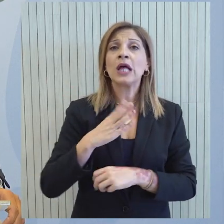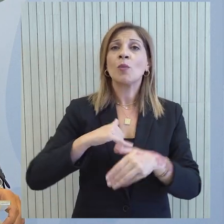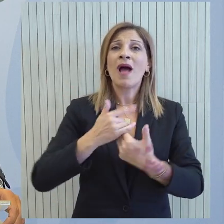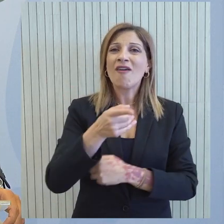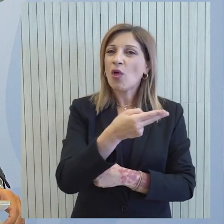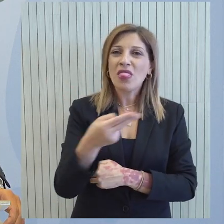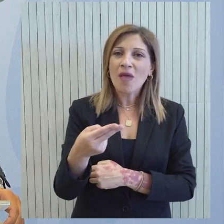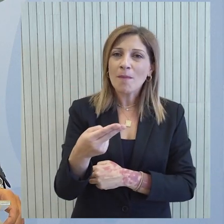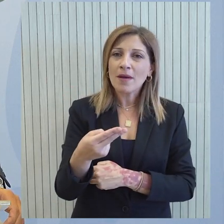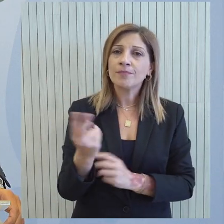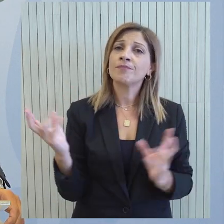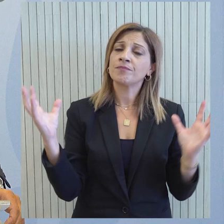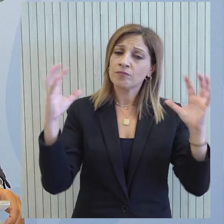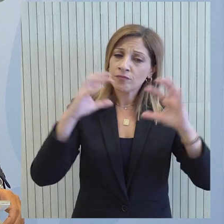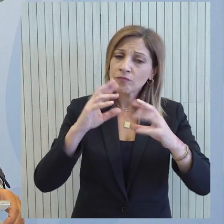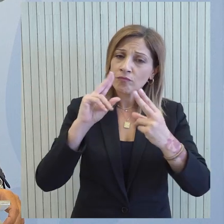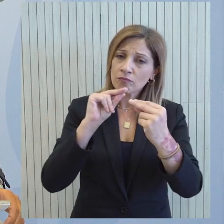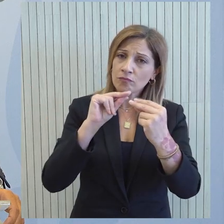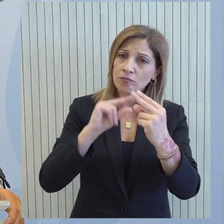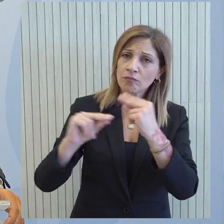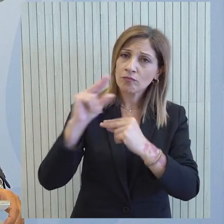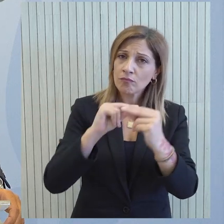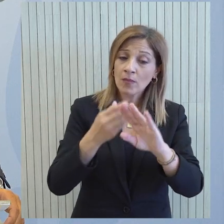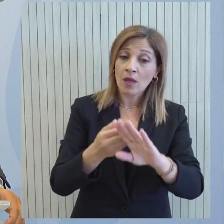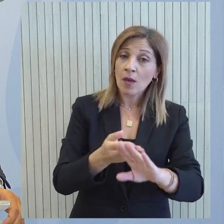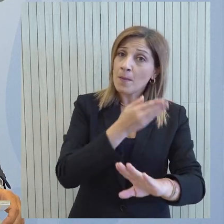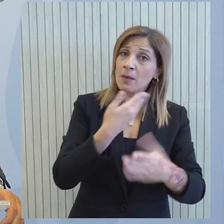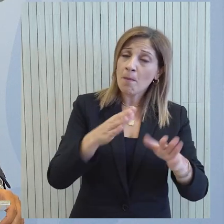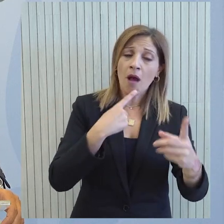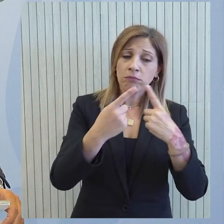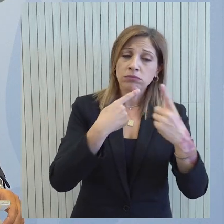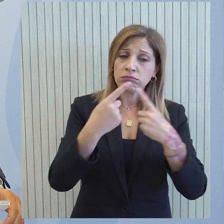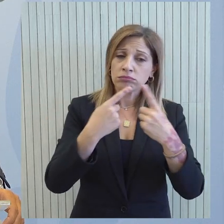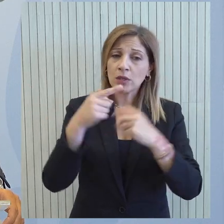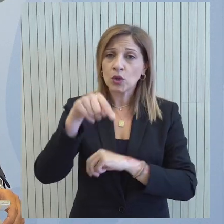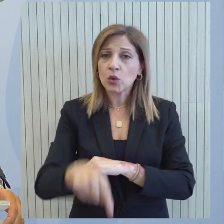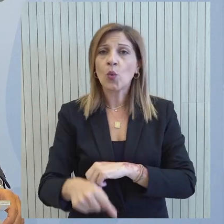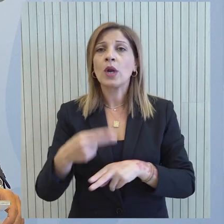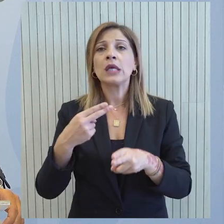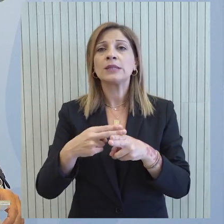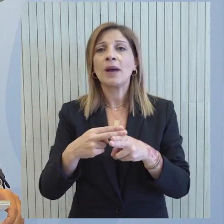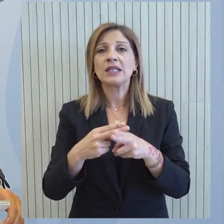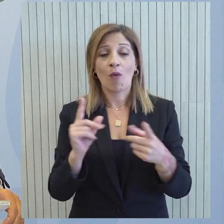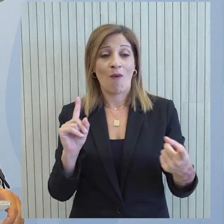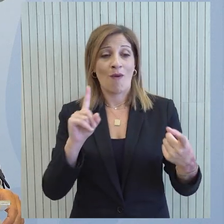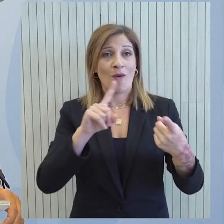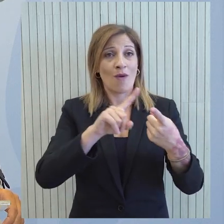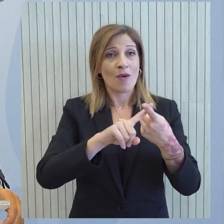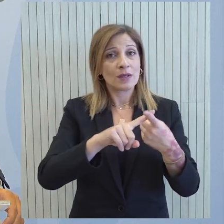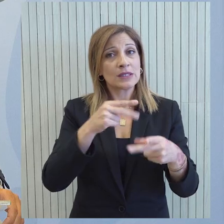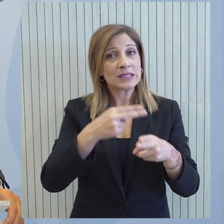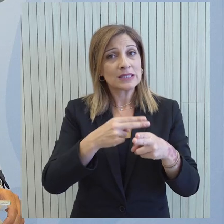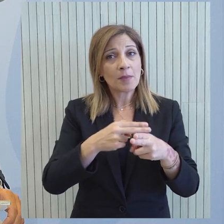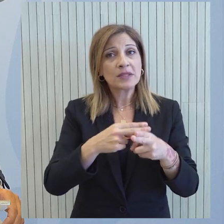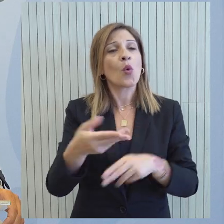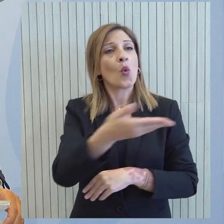παραλαμβάνω προηγήθηκε μια περίοδος συζητήσεων αυτή η σύσκεψη θεωρούμε ότι θα